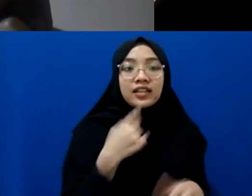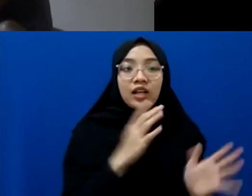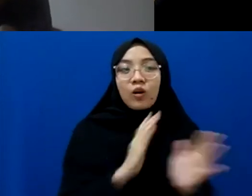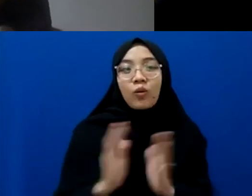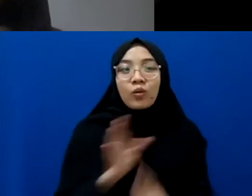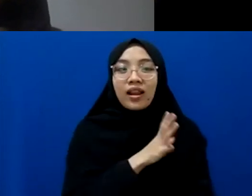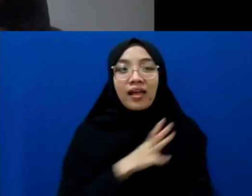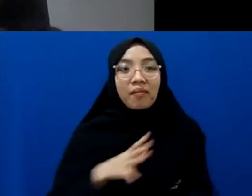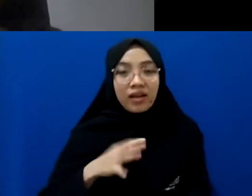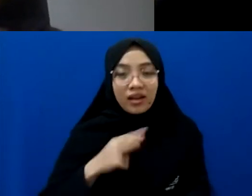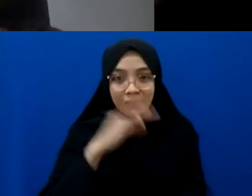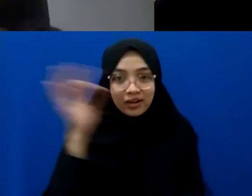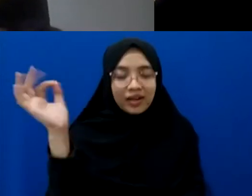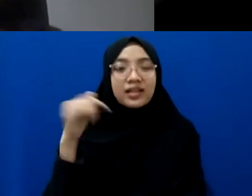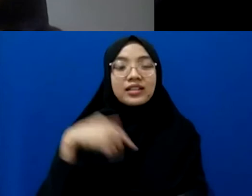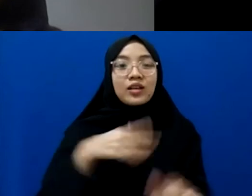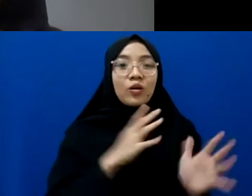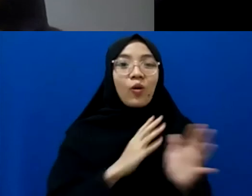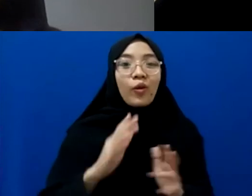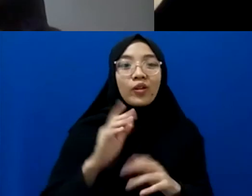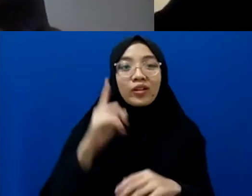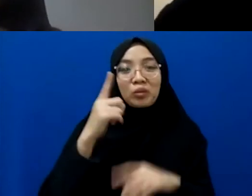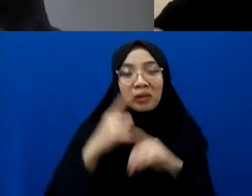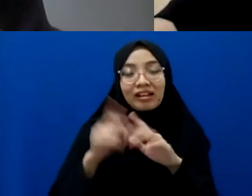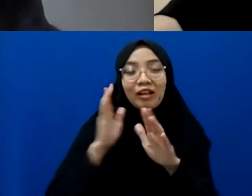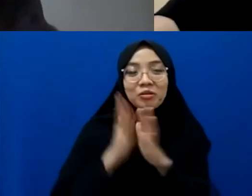ternyata kita sekalian ngobrol ketemu di kelas gitu ya.